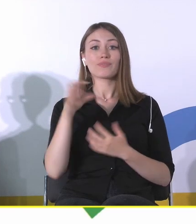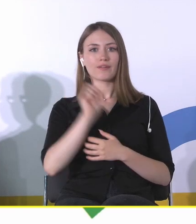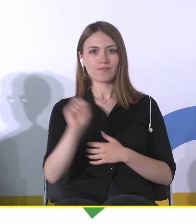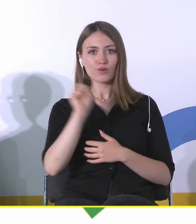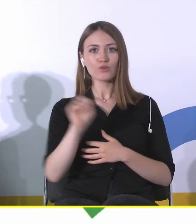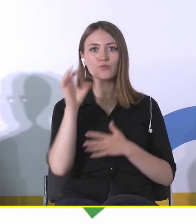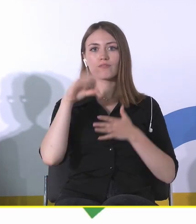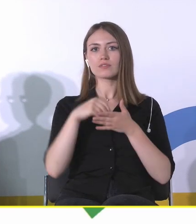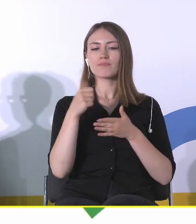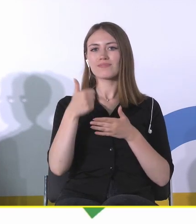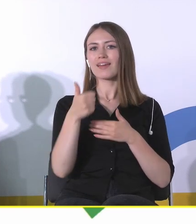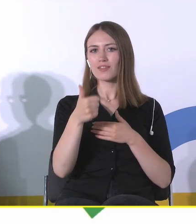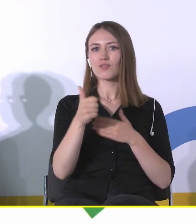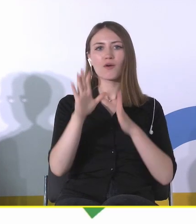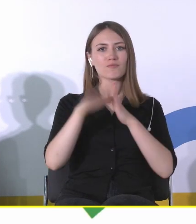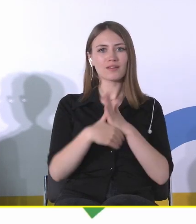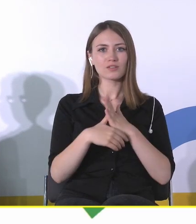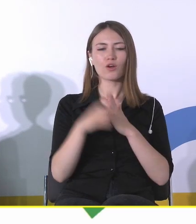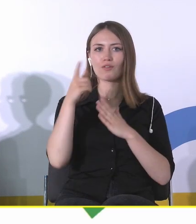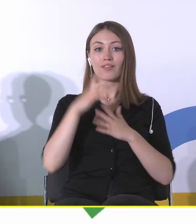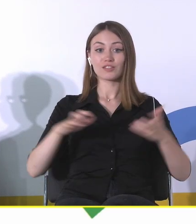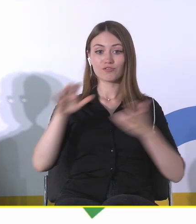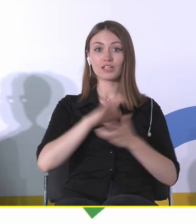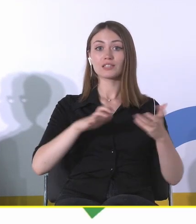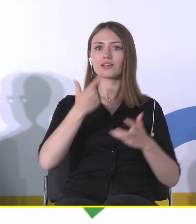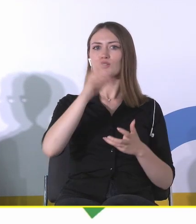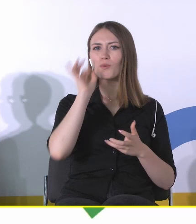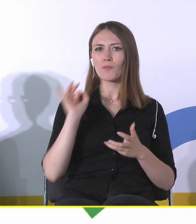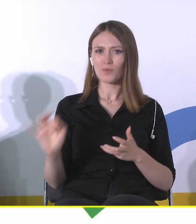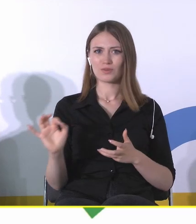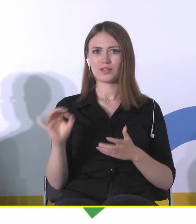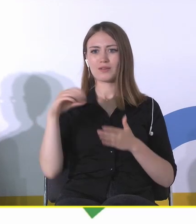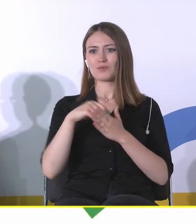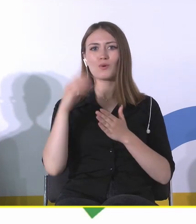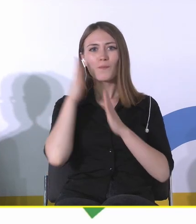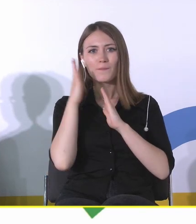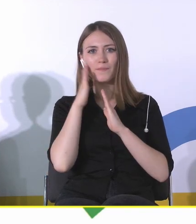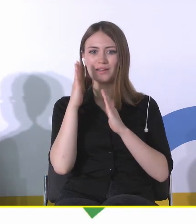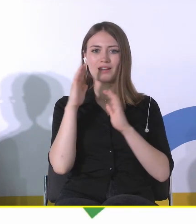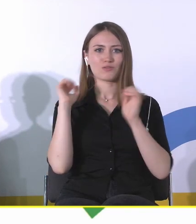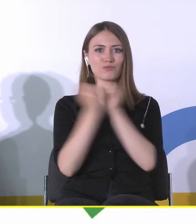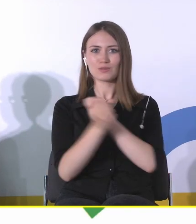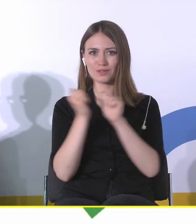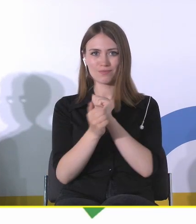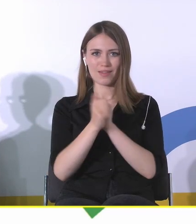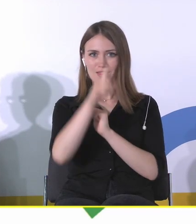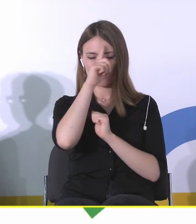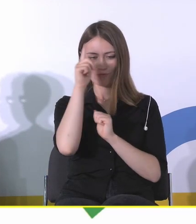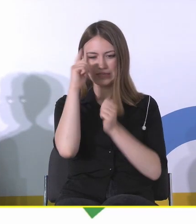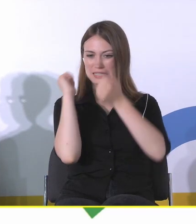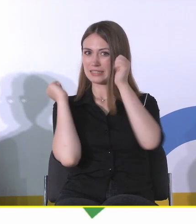no jedno z niewielu na świecie, które w stu procentach zmieniło swoich mieszkańców zaraz po wojnie. Wszyscy Niemcy